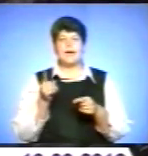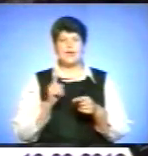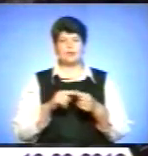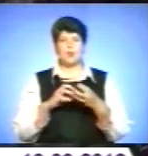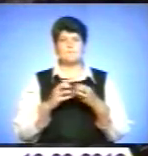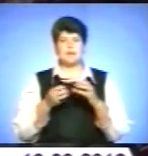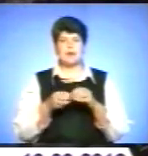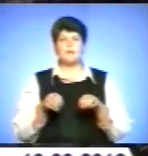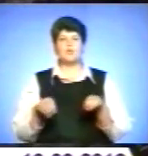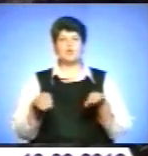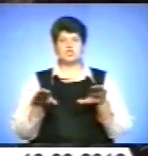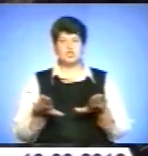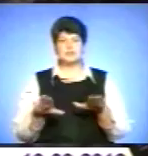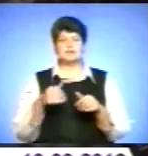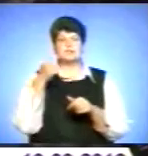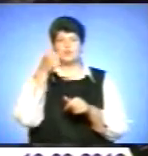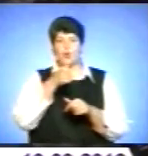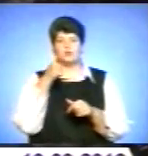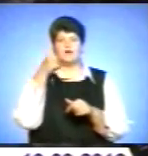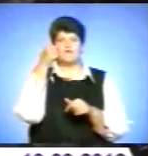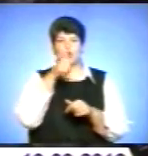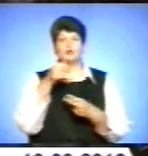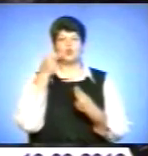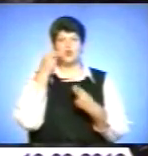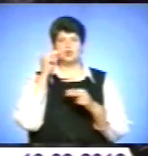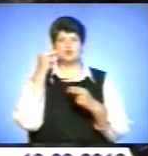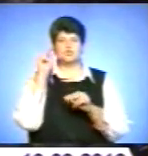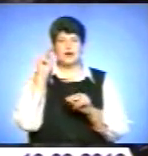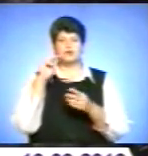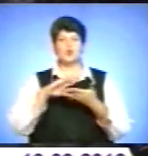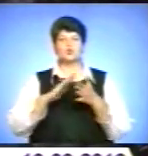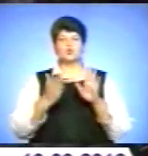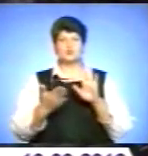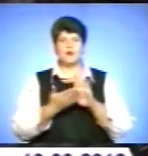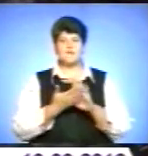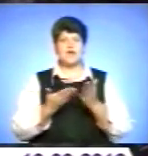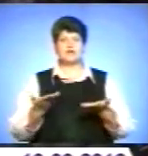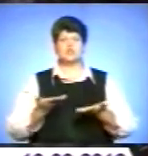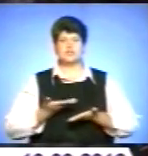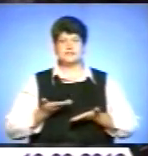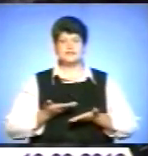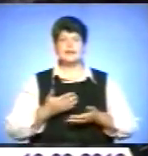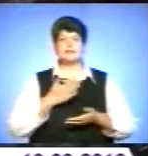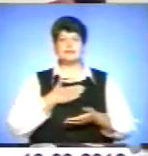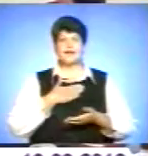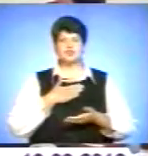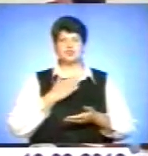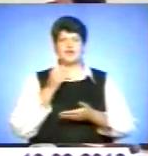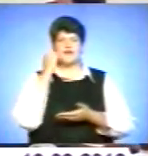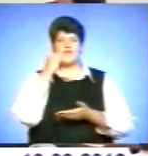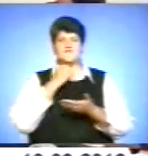вирішити, і з року в року влучшати умови життя наших ветеранів.